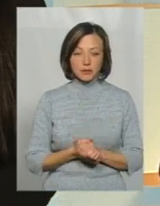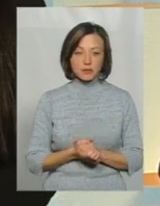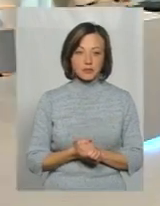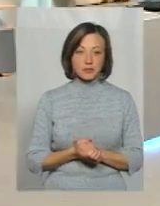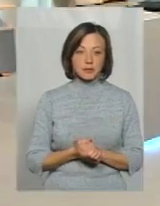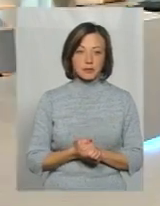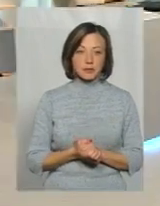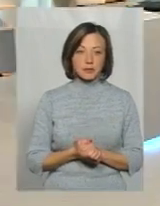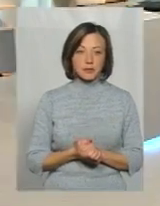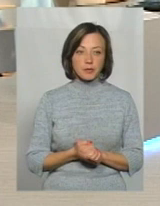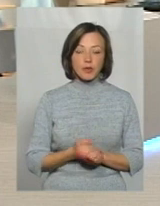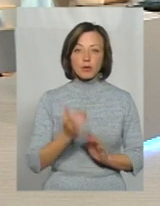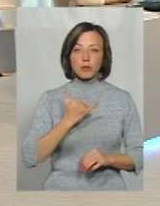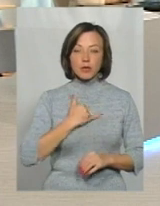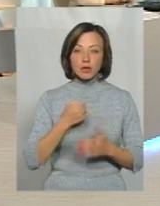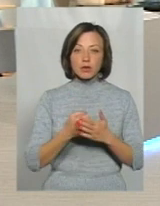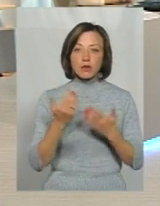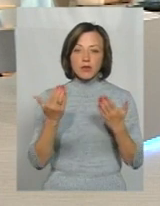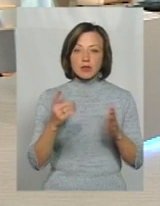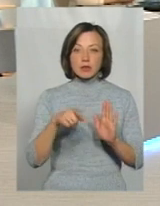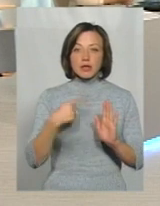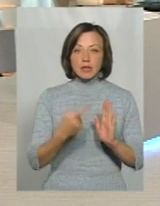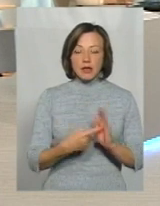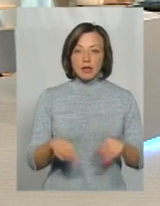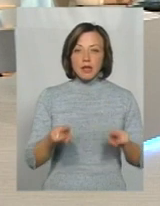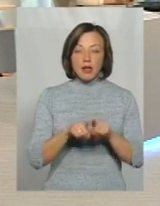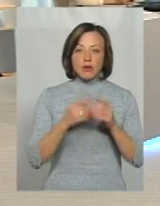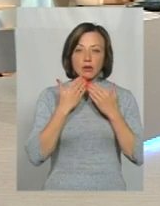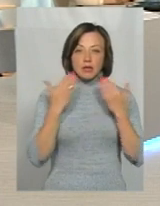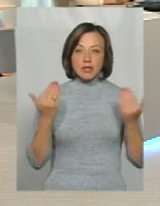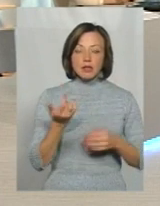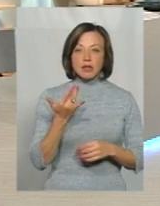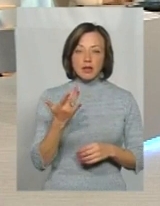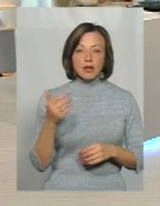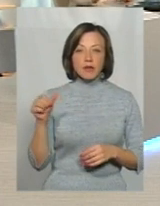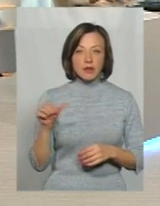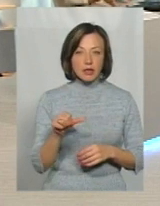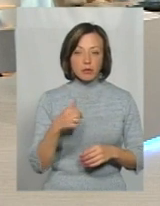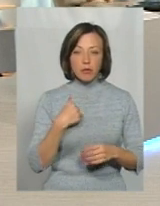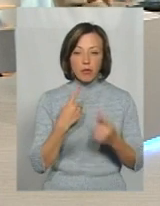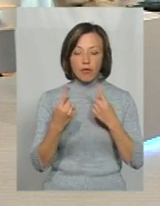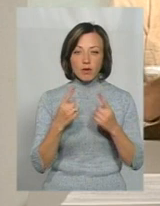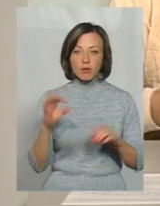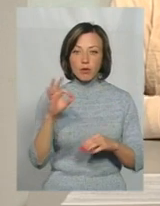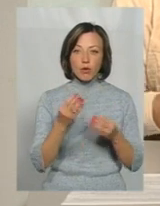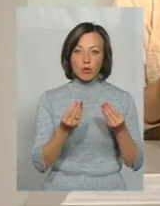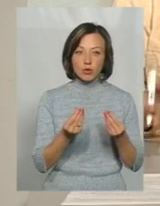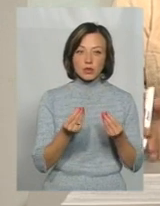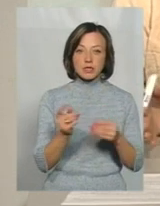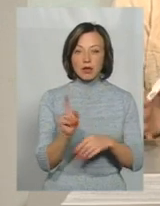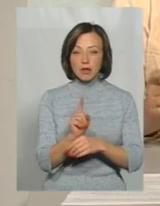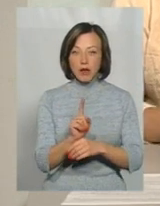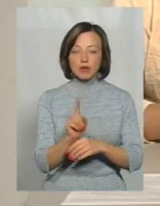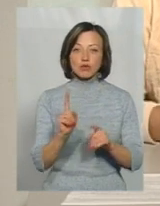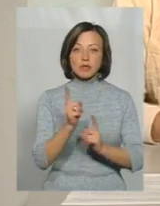Дякую. І в мене до вас питання ще таке на останок. У нас є декілька хвилин. От ми поговорили про гроші, стандарти,